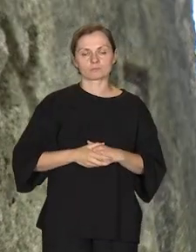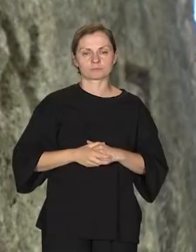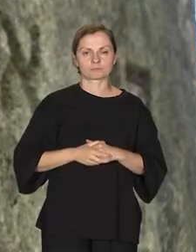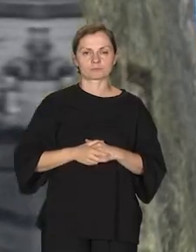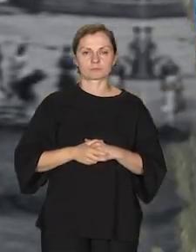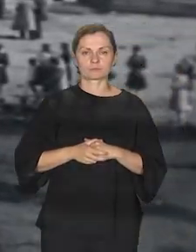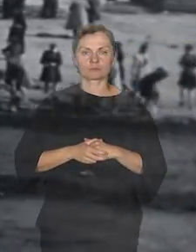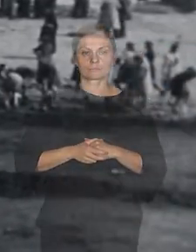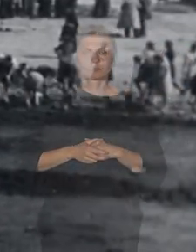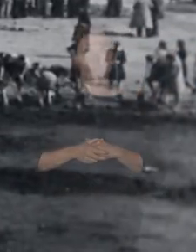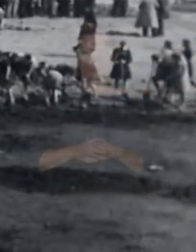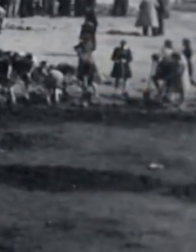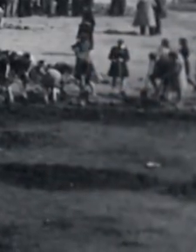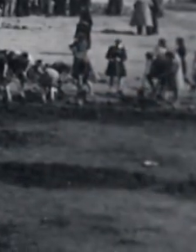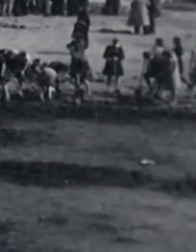Muzyka Muzyka